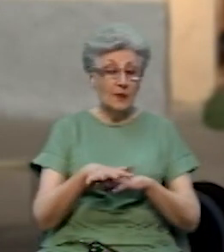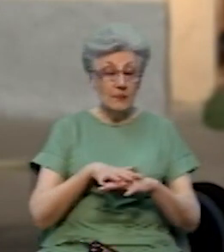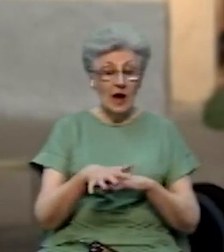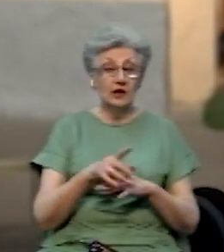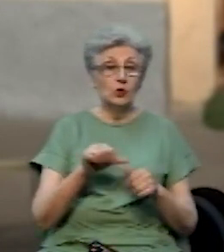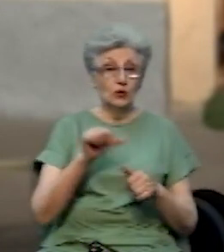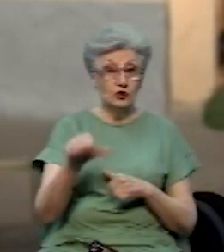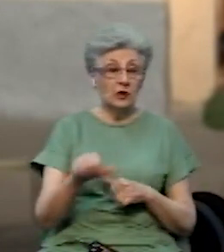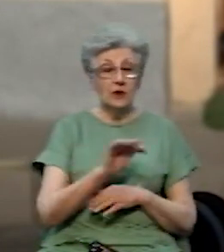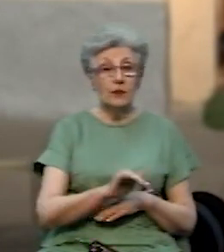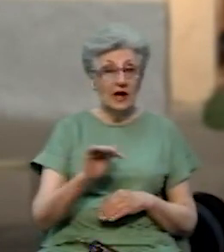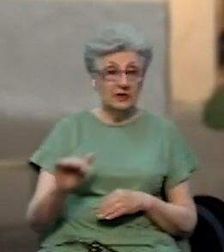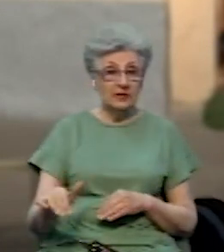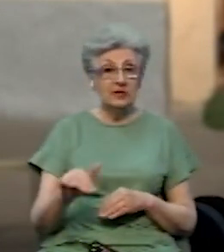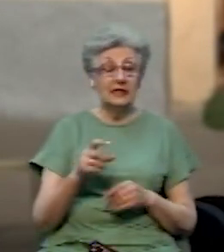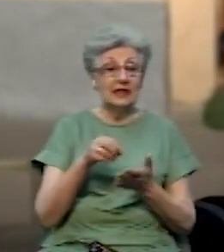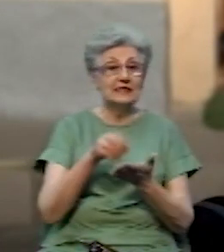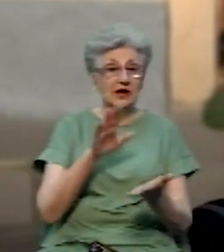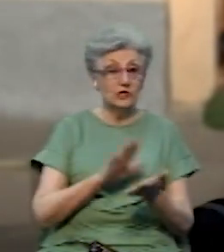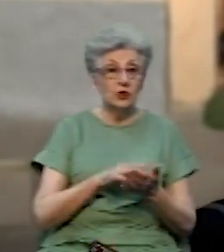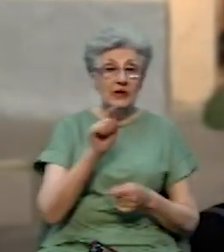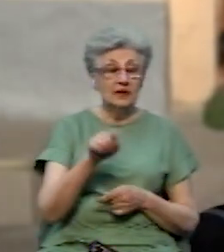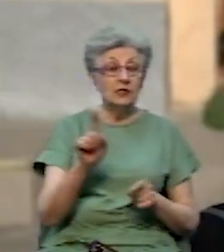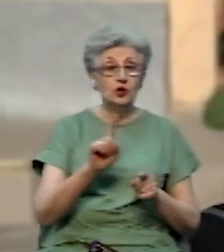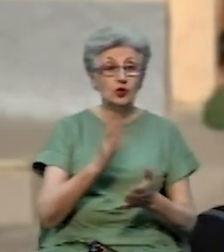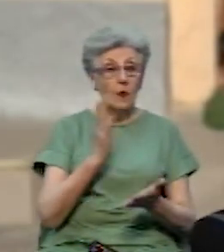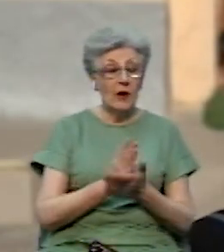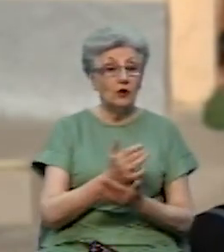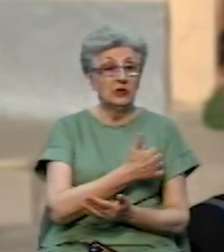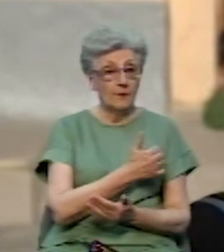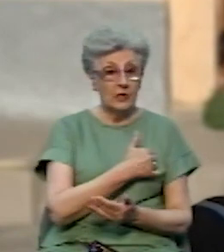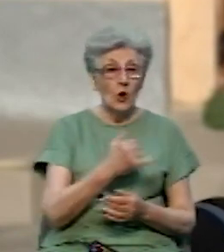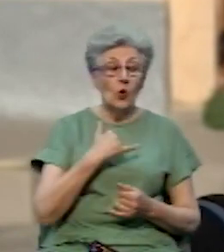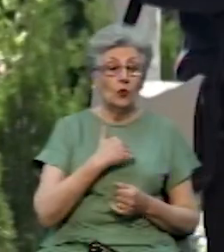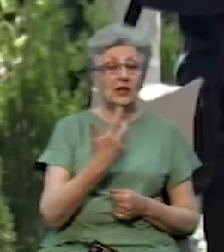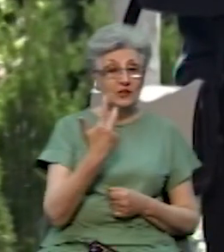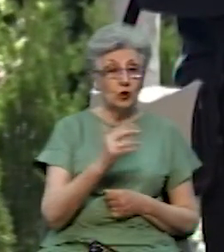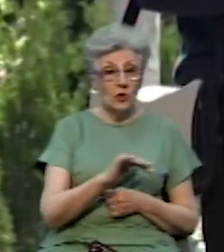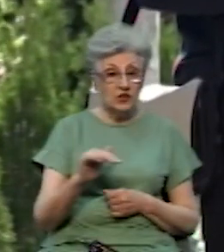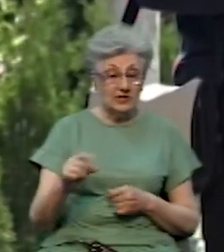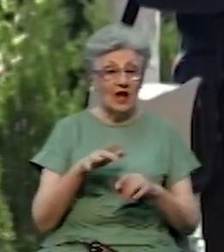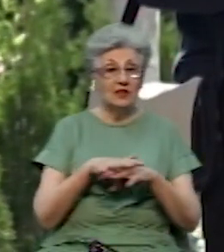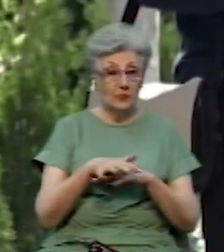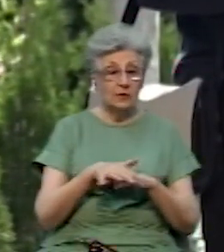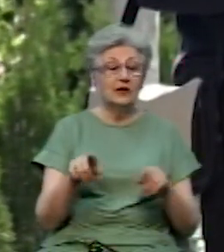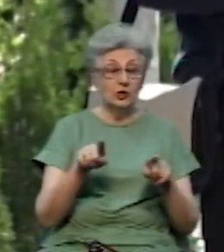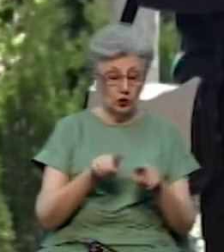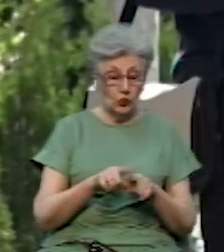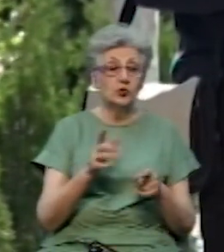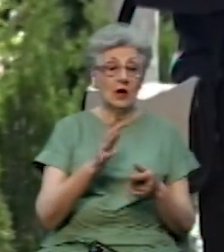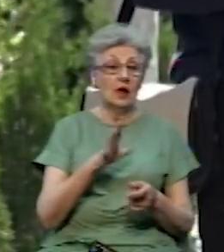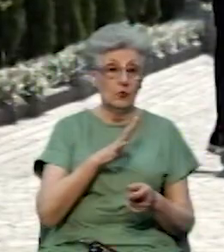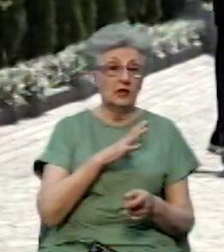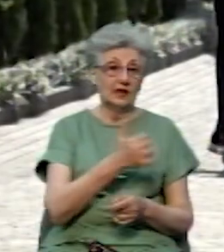діти зареєструвалися ті, що мали температуру. У нас троє дітей на математиці виявилося Вижницькому районі, в Путирському